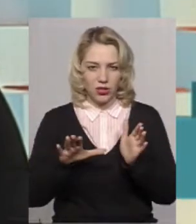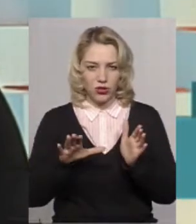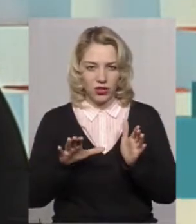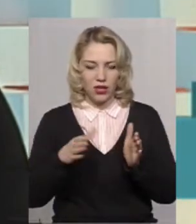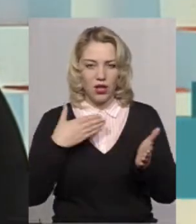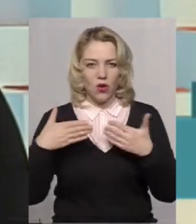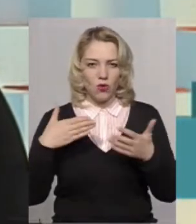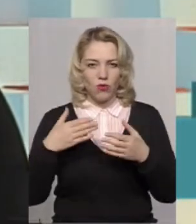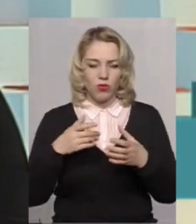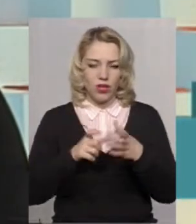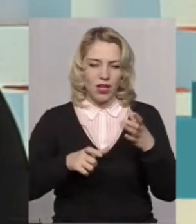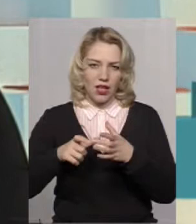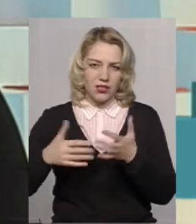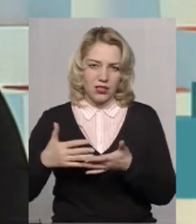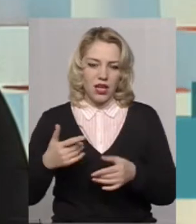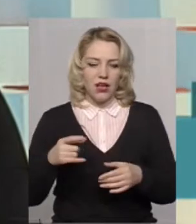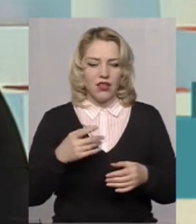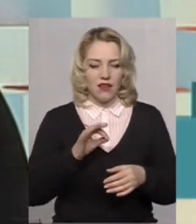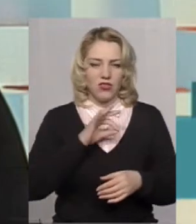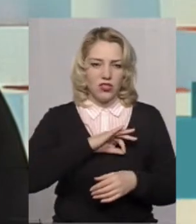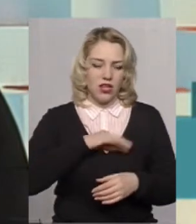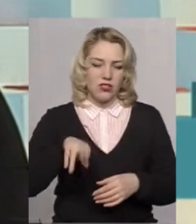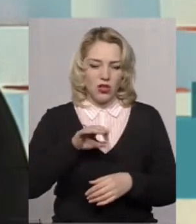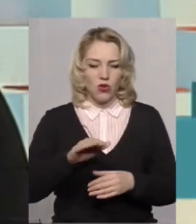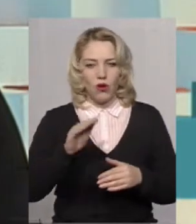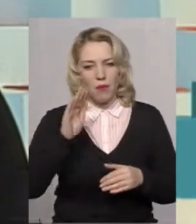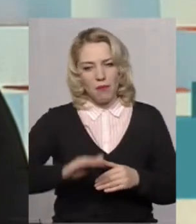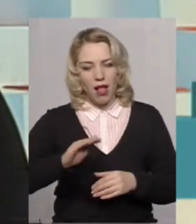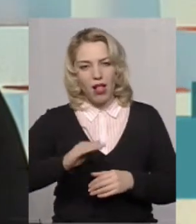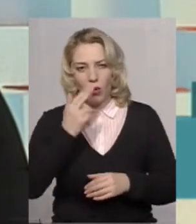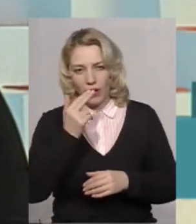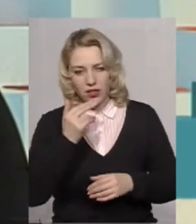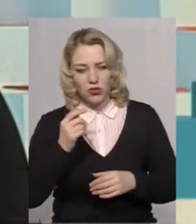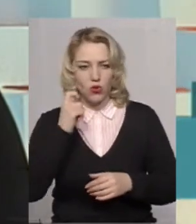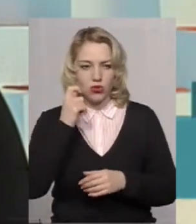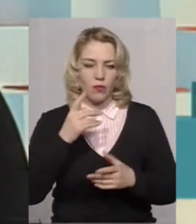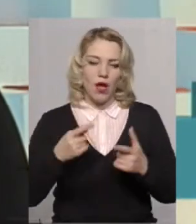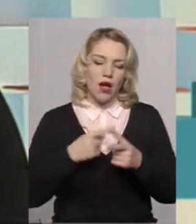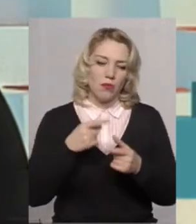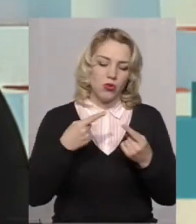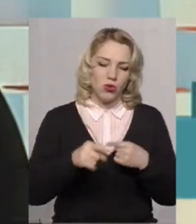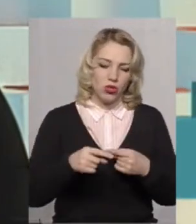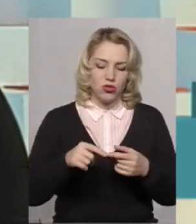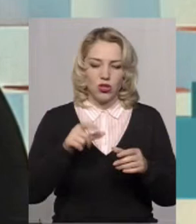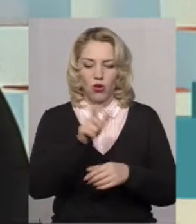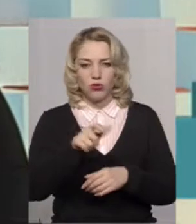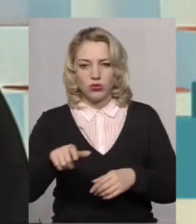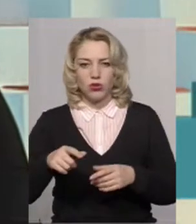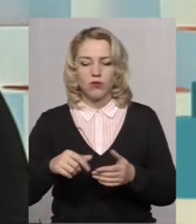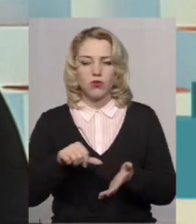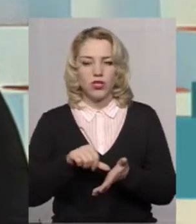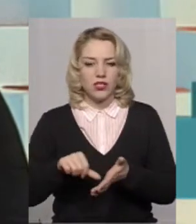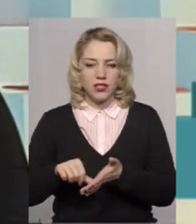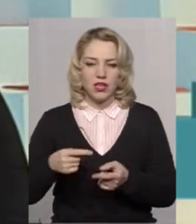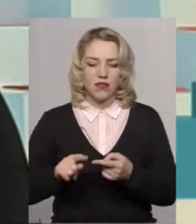І вчиняється стосовно малолітньої або неповнолітньої особи, або ними стосовно інших учасників освітнього процесу. І обов